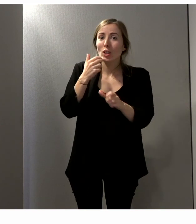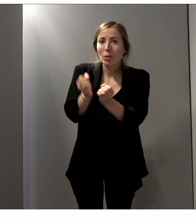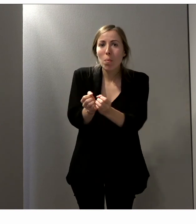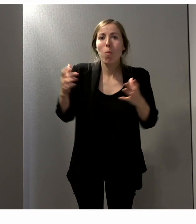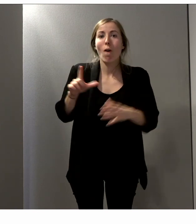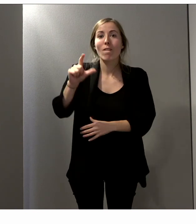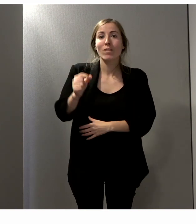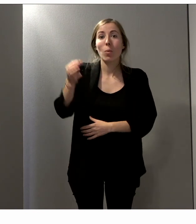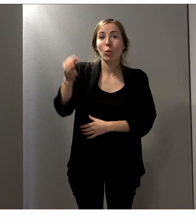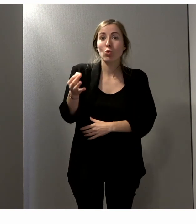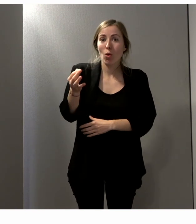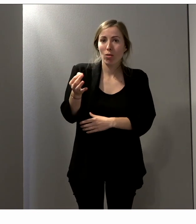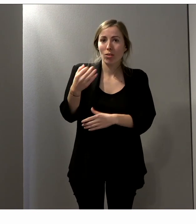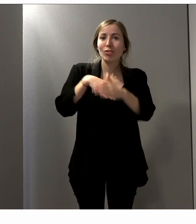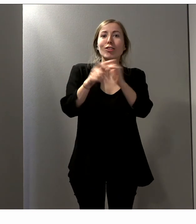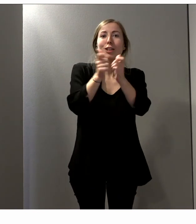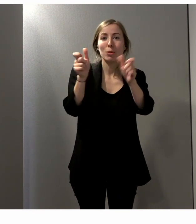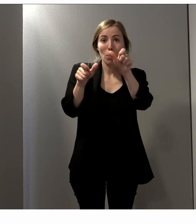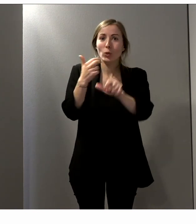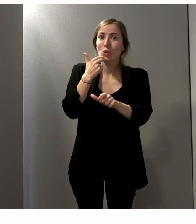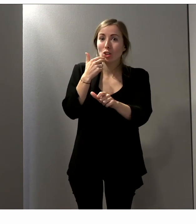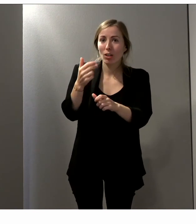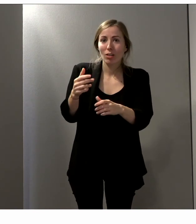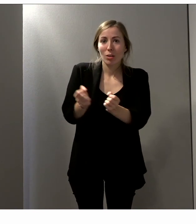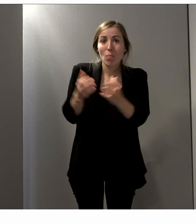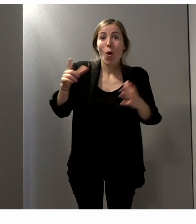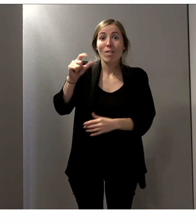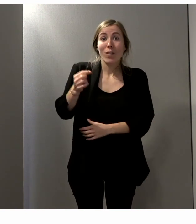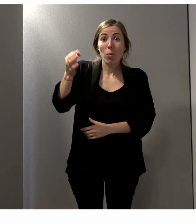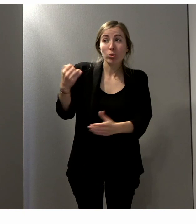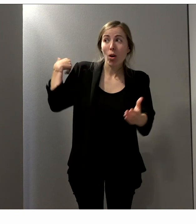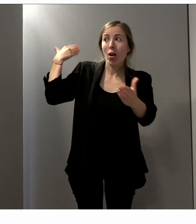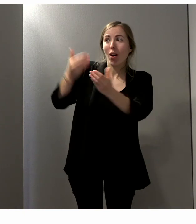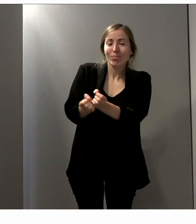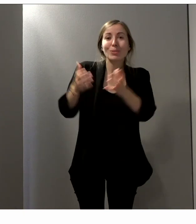avaient voté dans les établissements. C'est le retour des établissements qu'on a pu avoir.